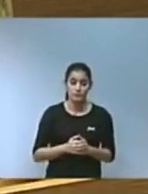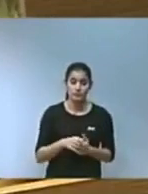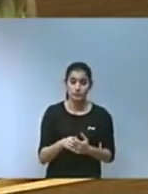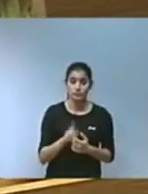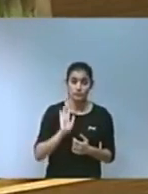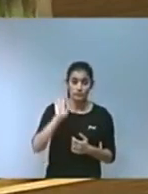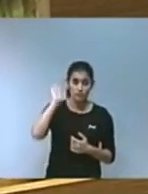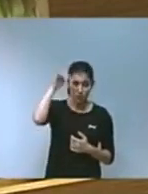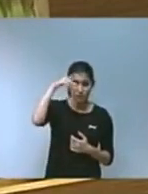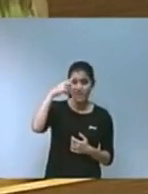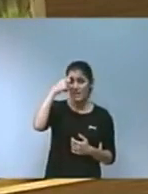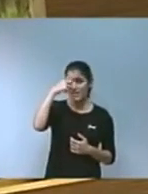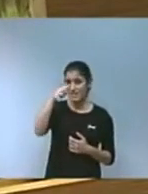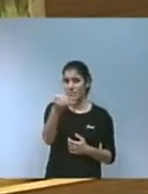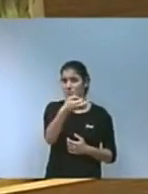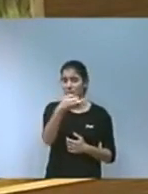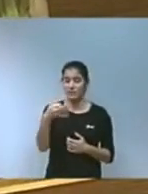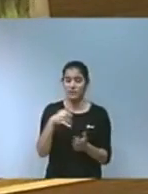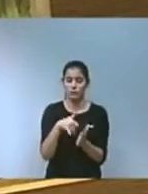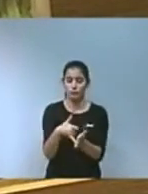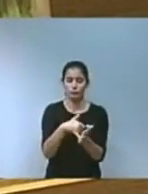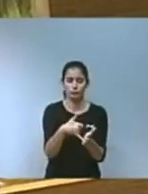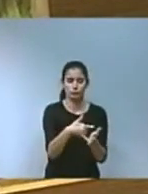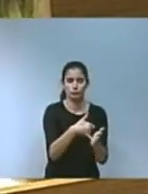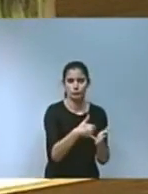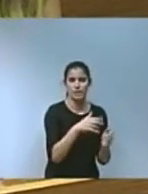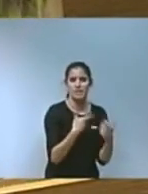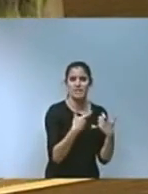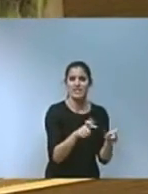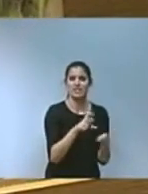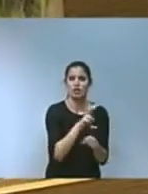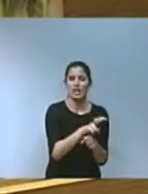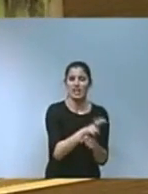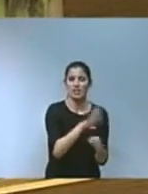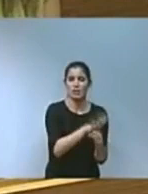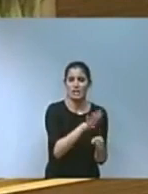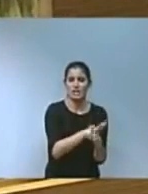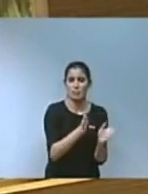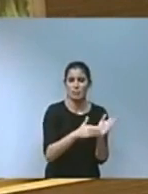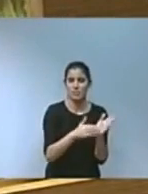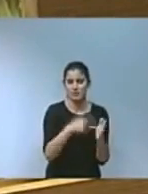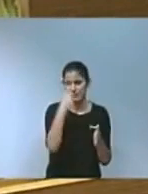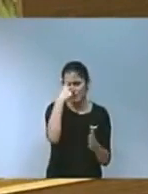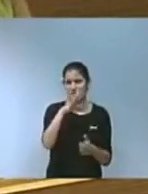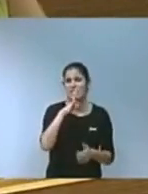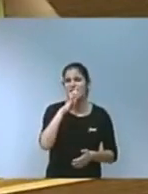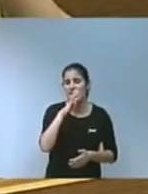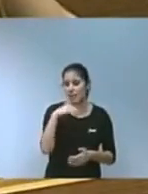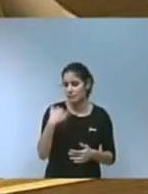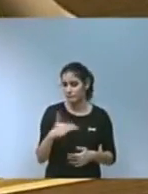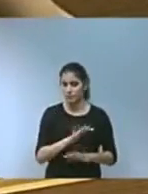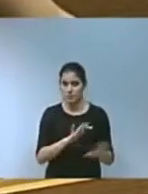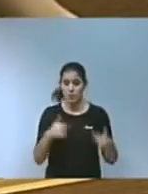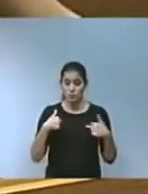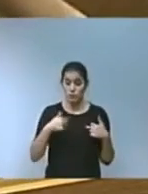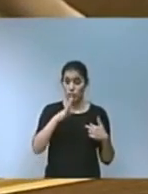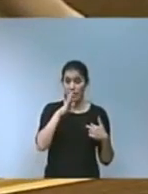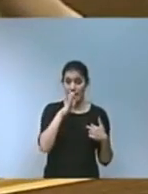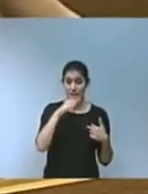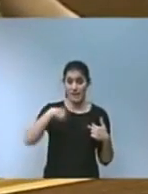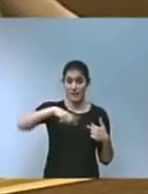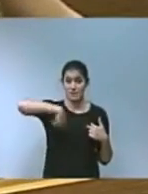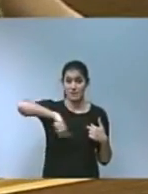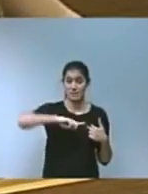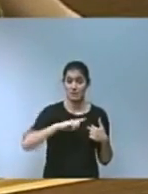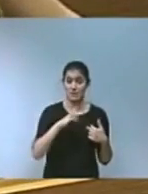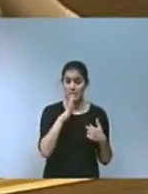som conscients de les febleses del sector agrícola valencià especialment del sector de cítrics Avui la nostra taronja les nostres clementines són